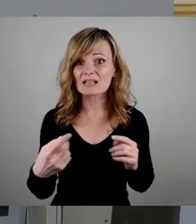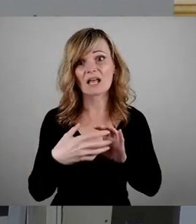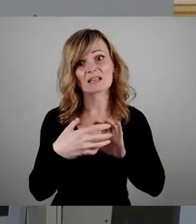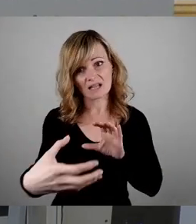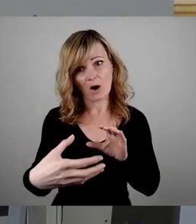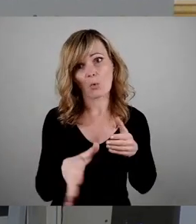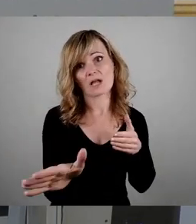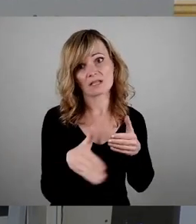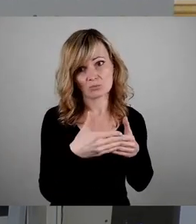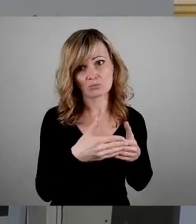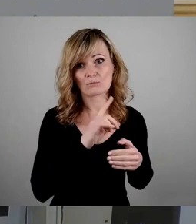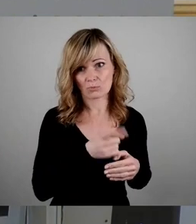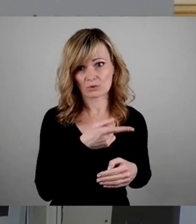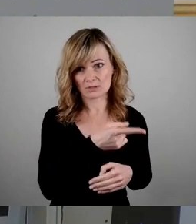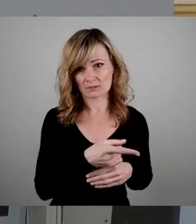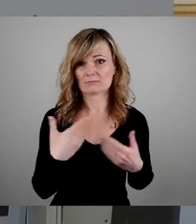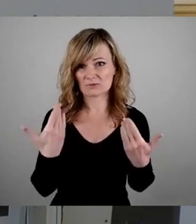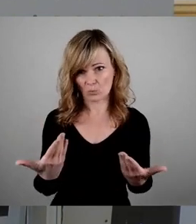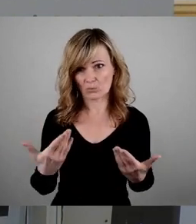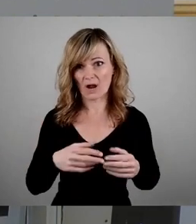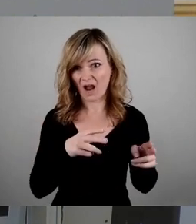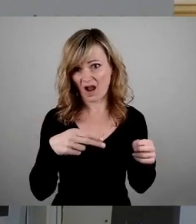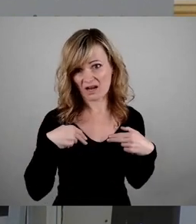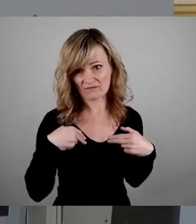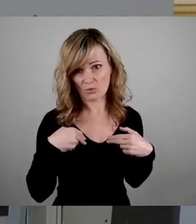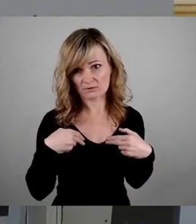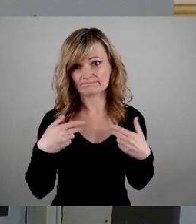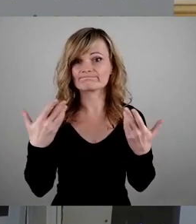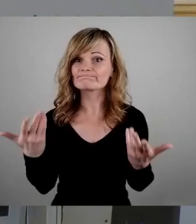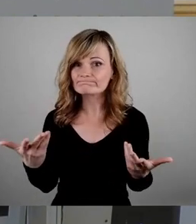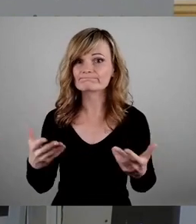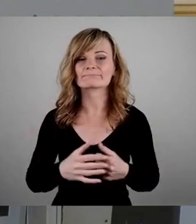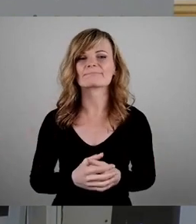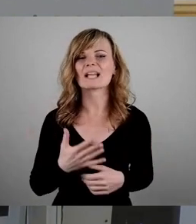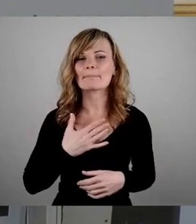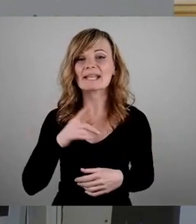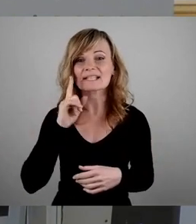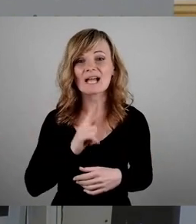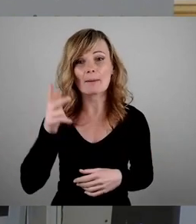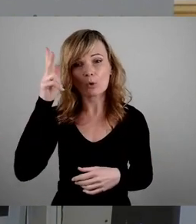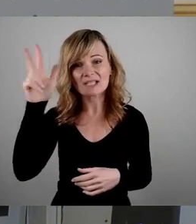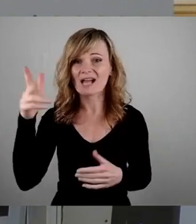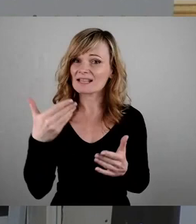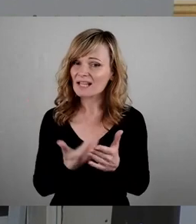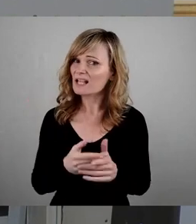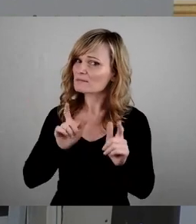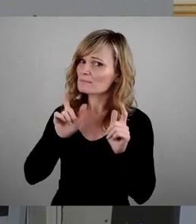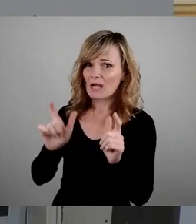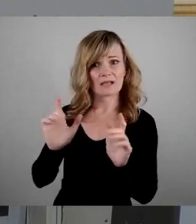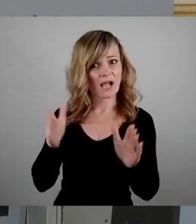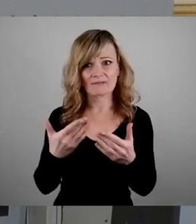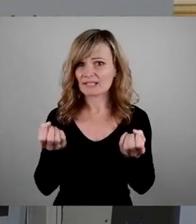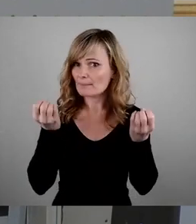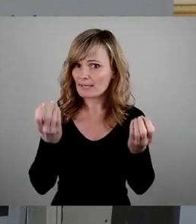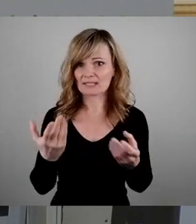Objektes auszugehen. Zitat Ende. Meine Damen und Herren, das muss verhindert werden. Wir wollen